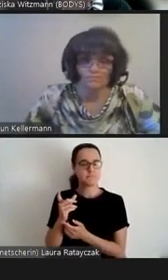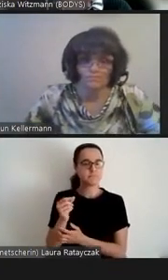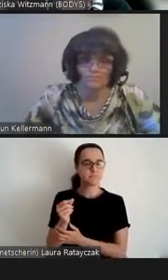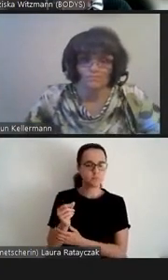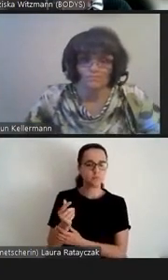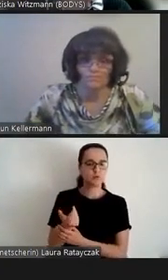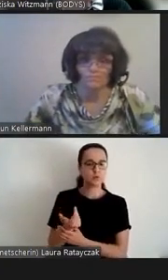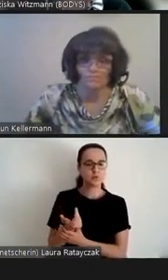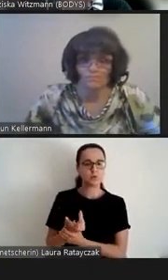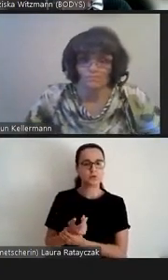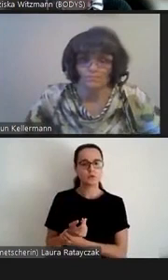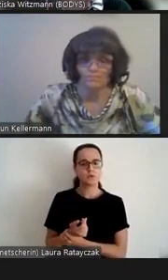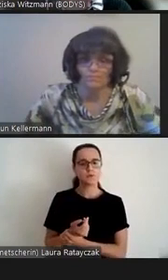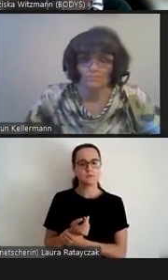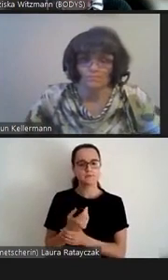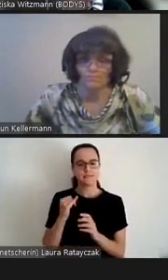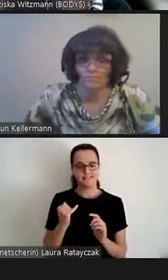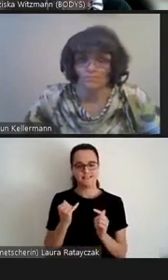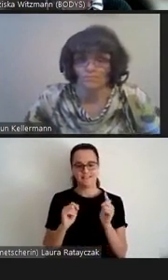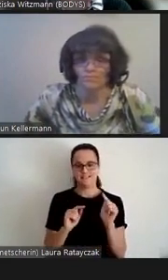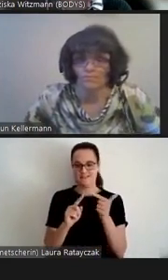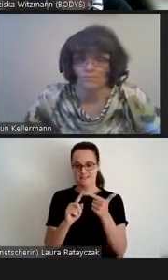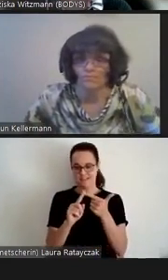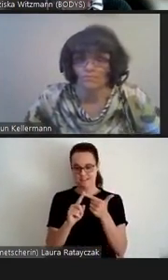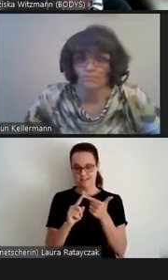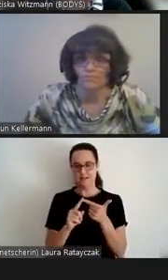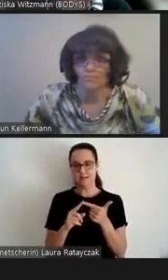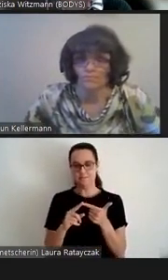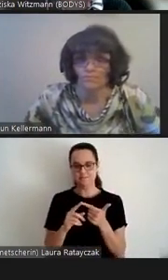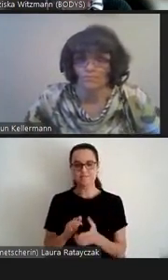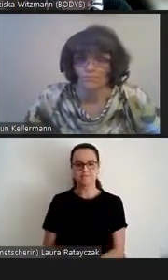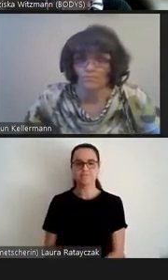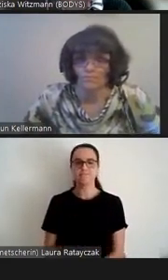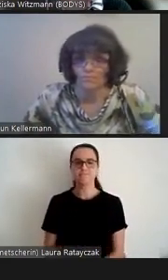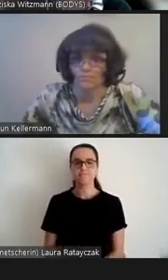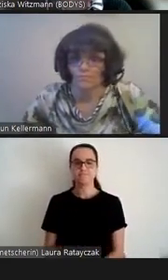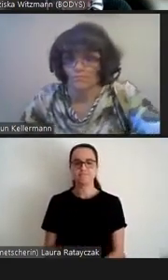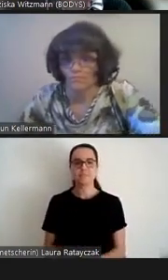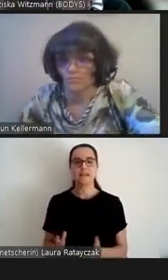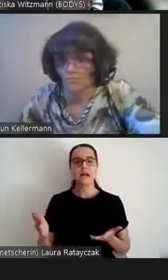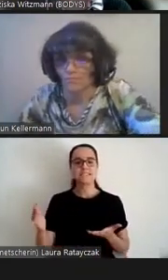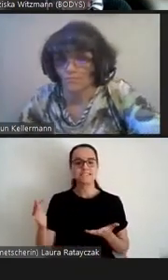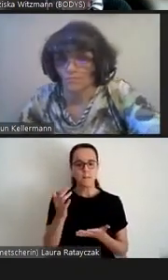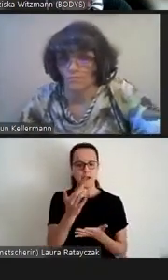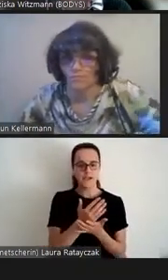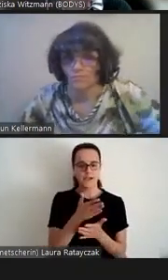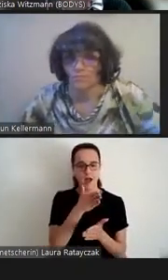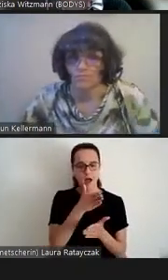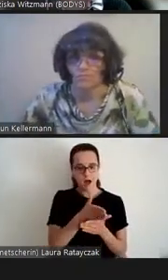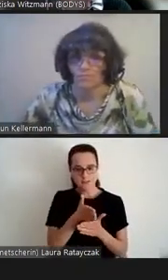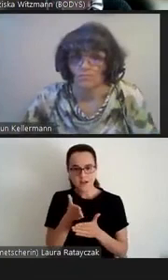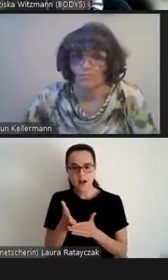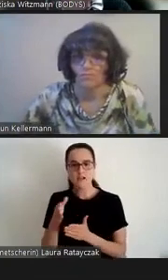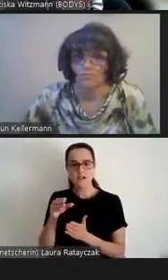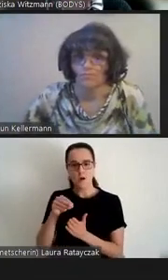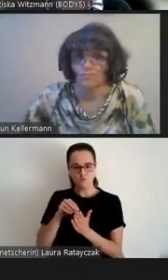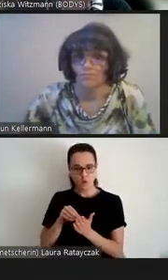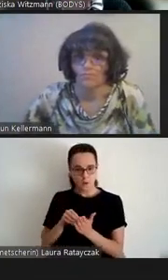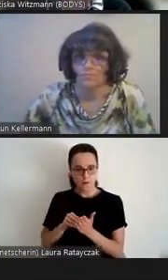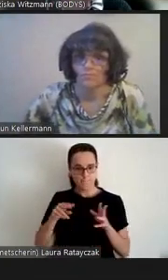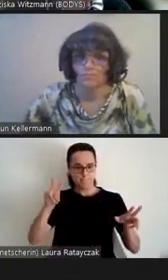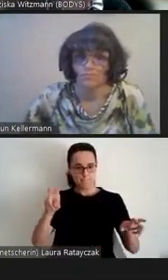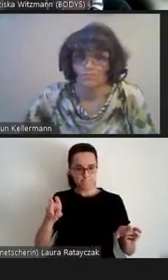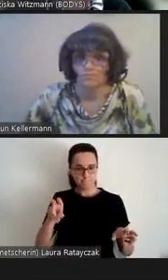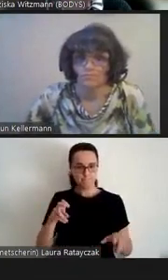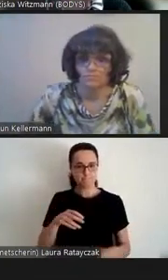zweiten Teil. Sammeln, einteilen und aufschreiben. Hans Mürz